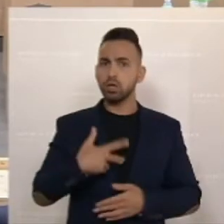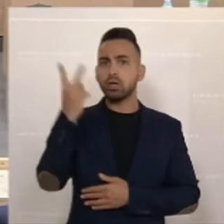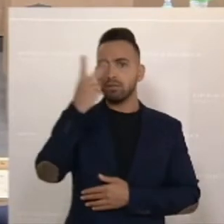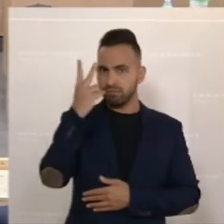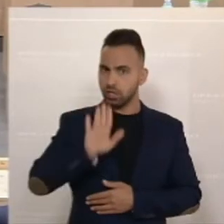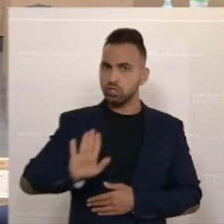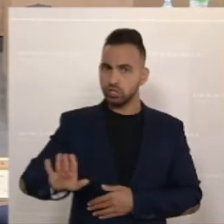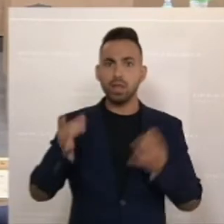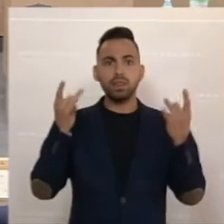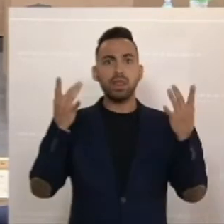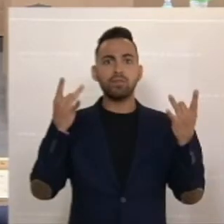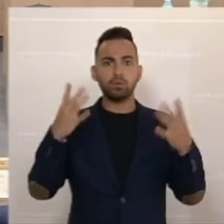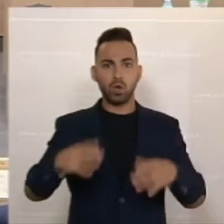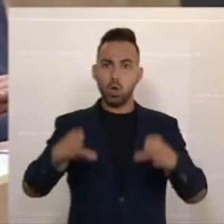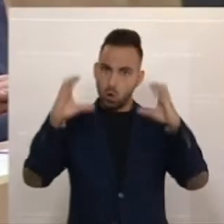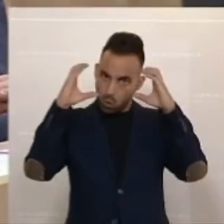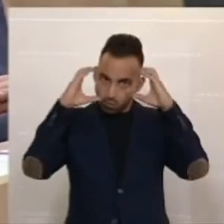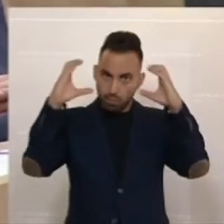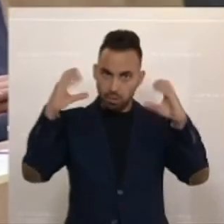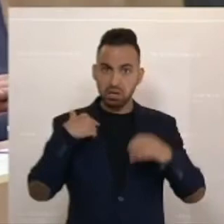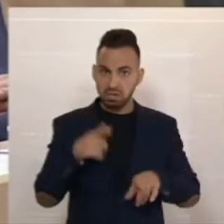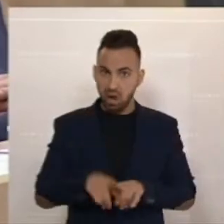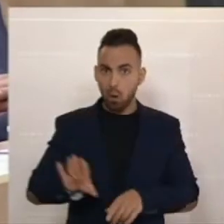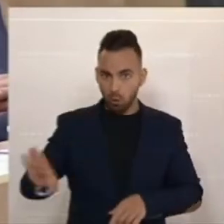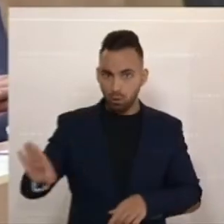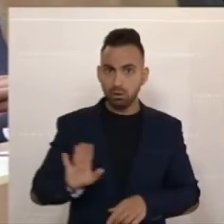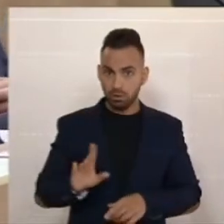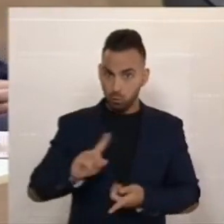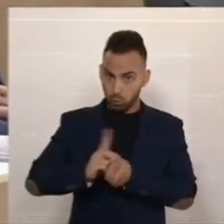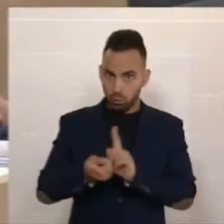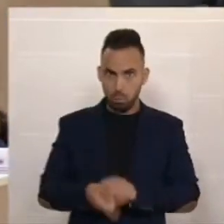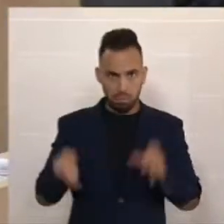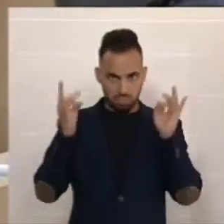Nervosität auf der Seite der ÖVP. Ich wäre auch nervös an Ihrer Stelle.